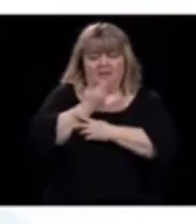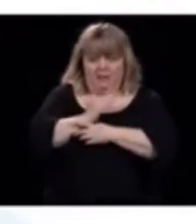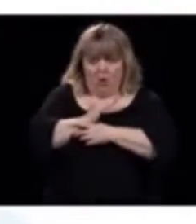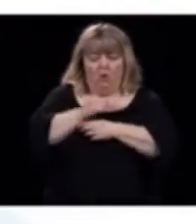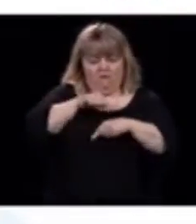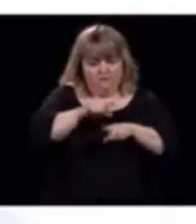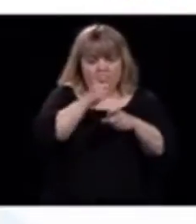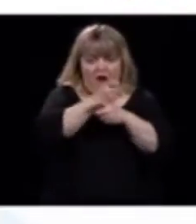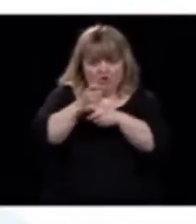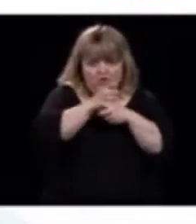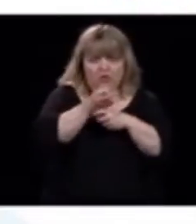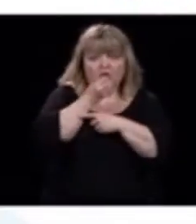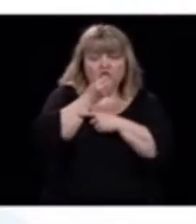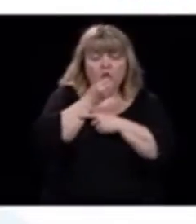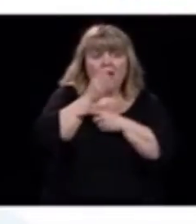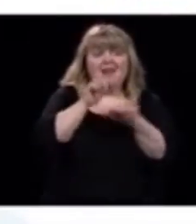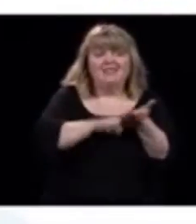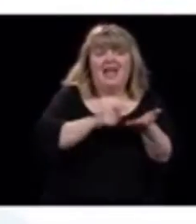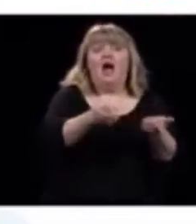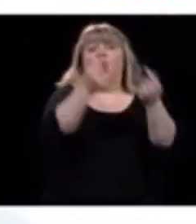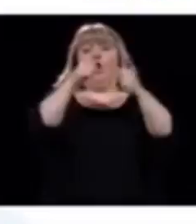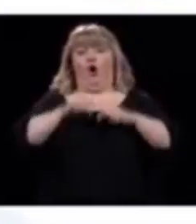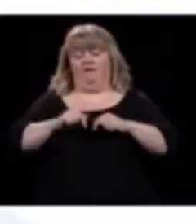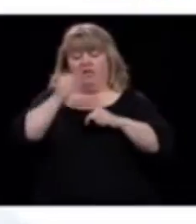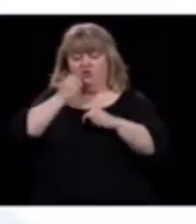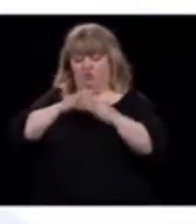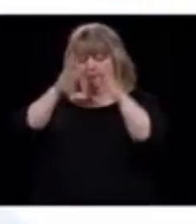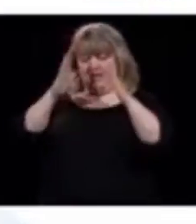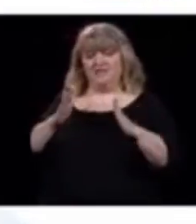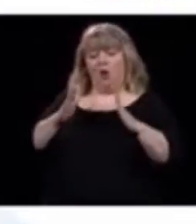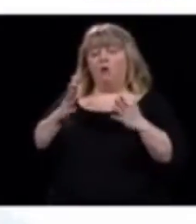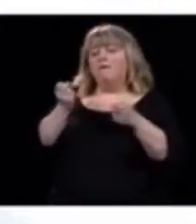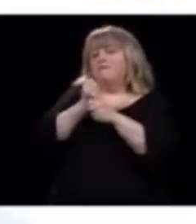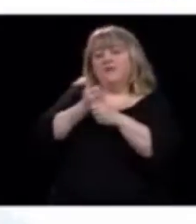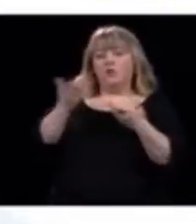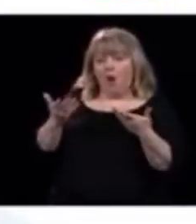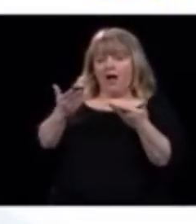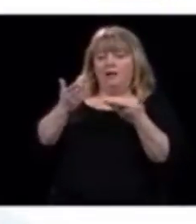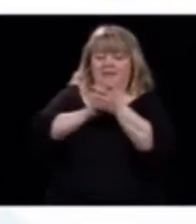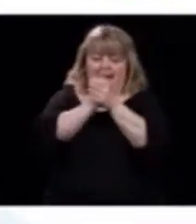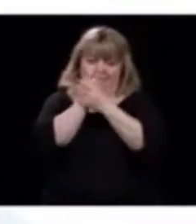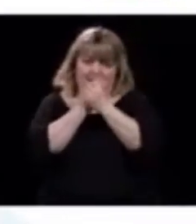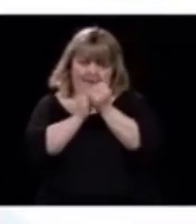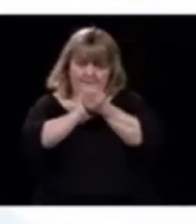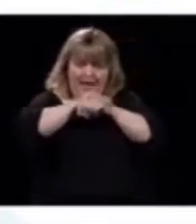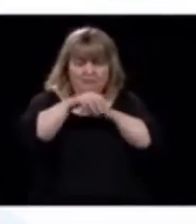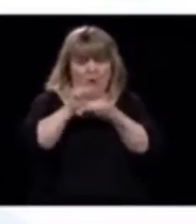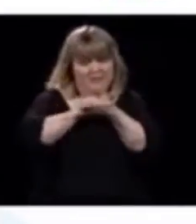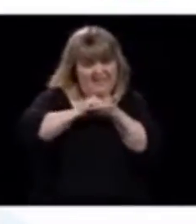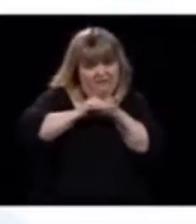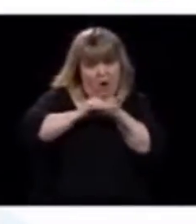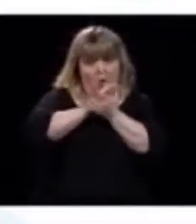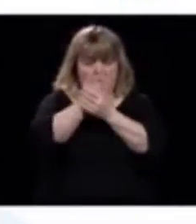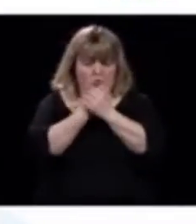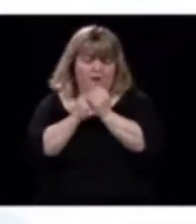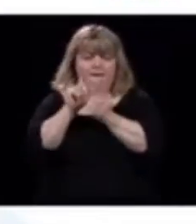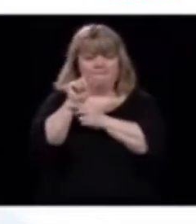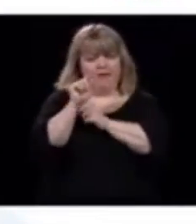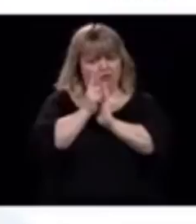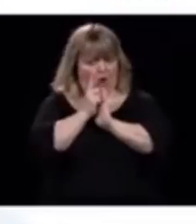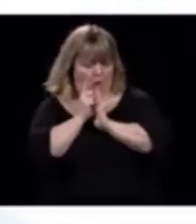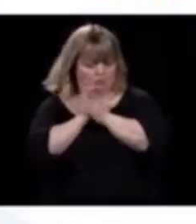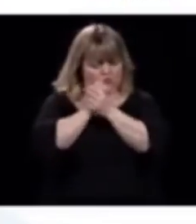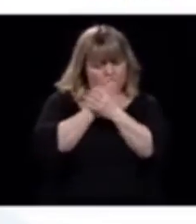revenez de faire votre épicerie ou de votre marche, vous vous lavez les mains avec du savon pendant 20 secondes,